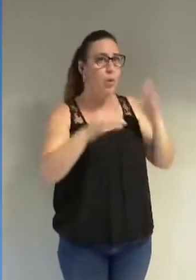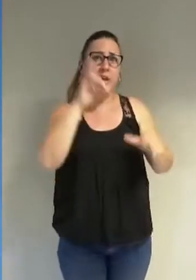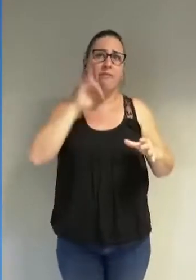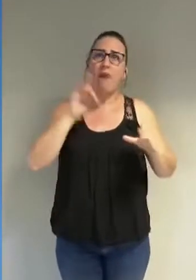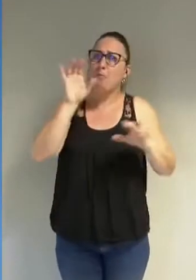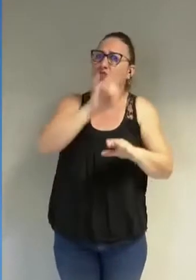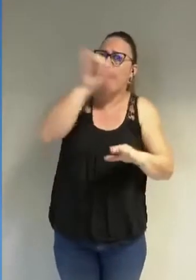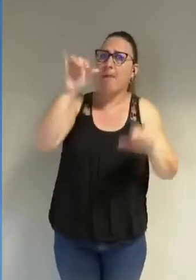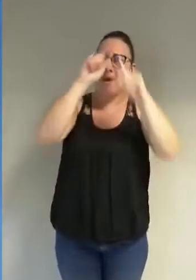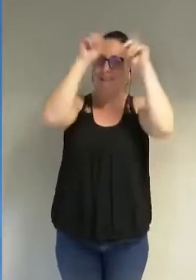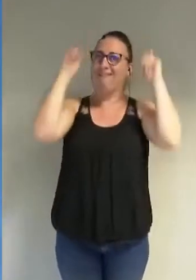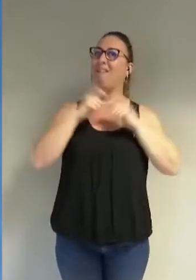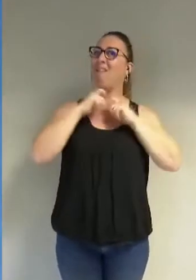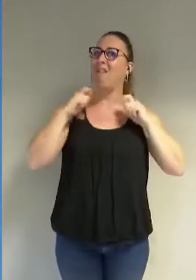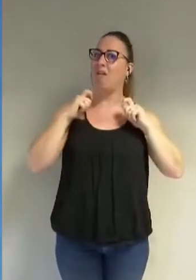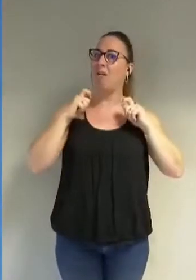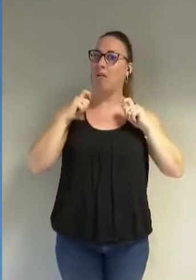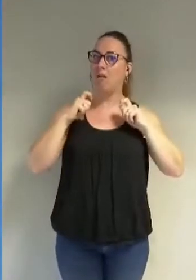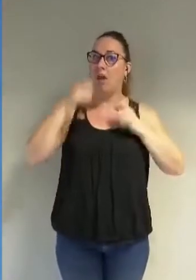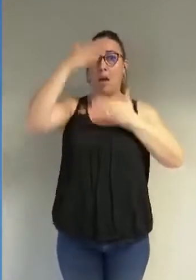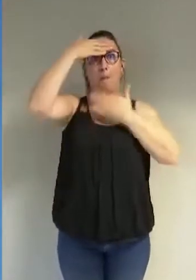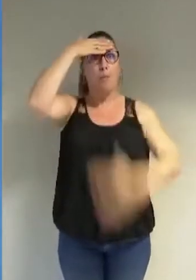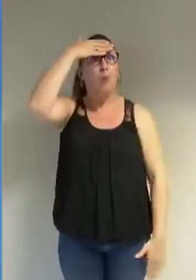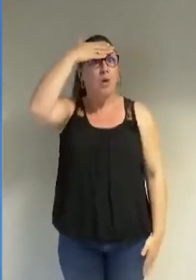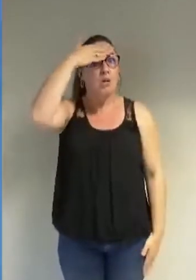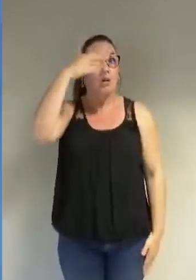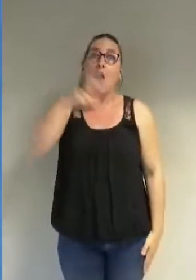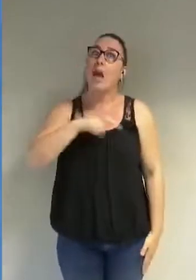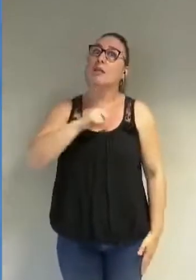et que le berkuni n'existerait pas.